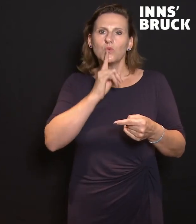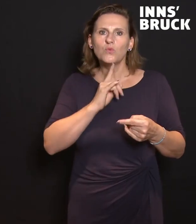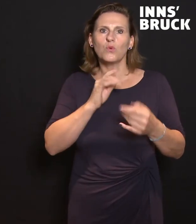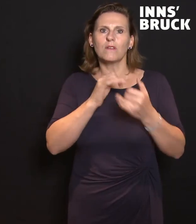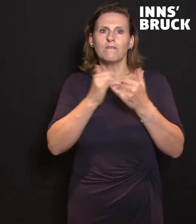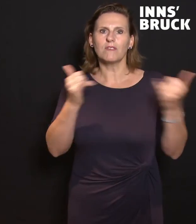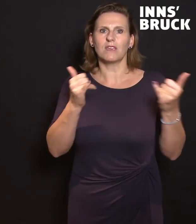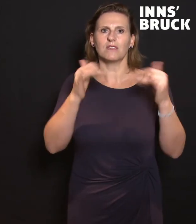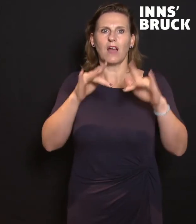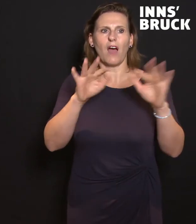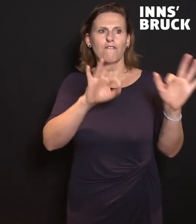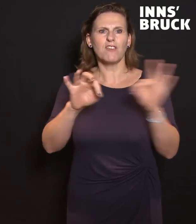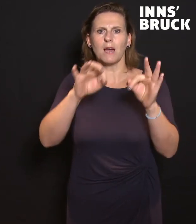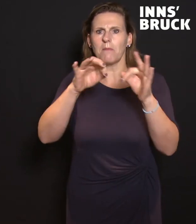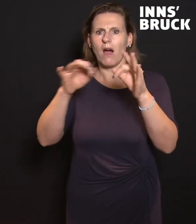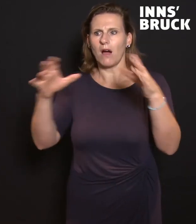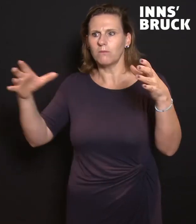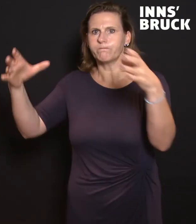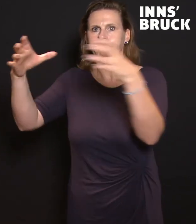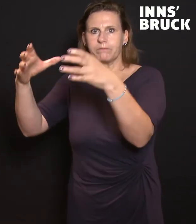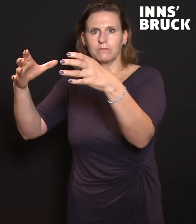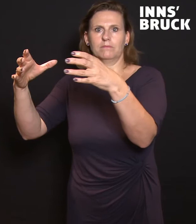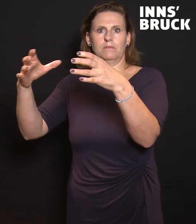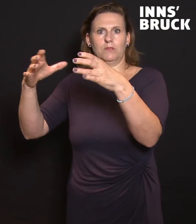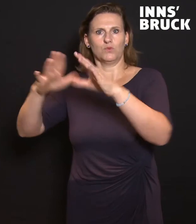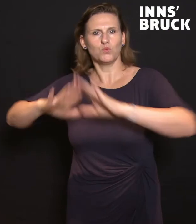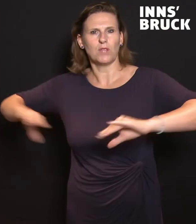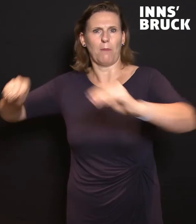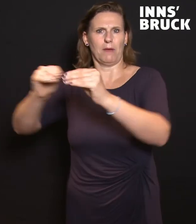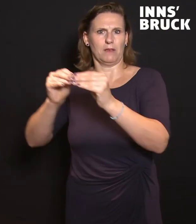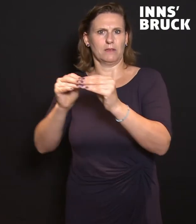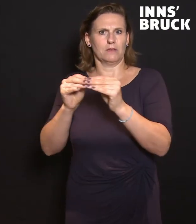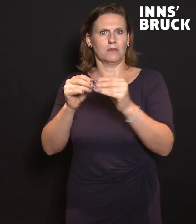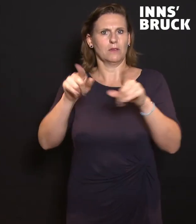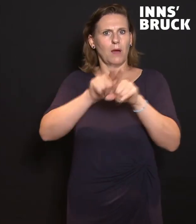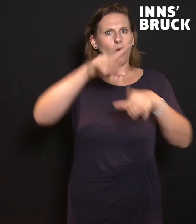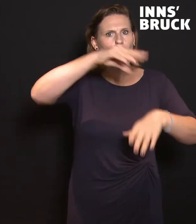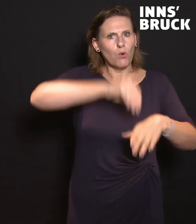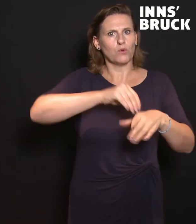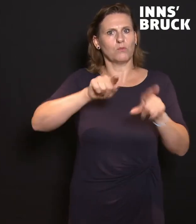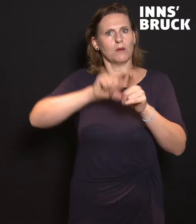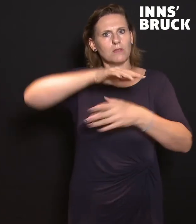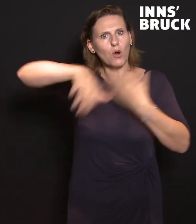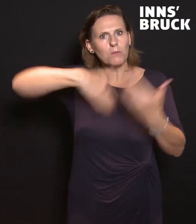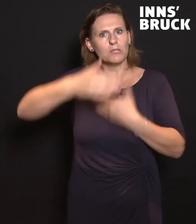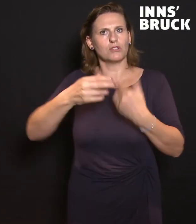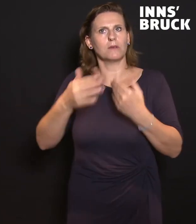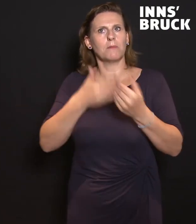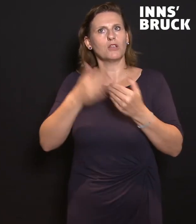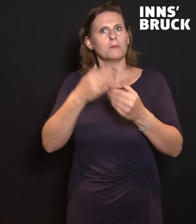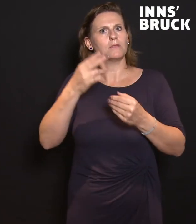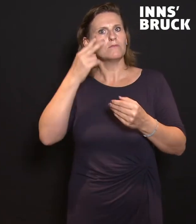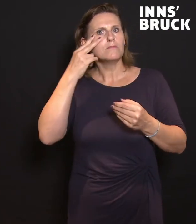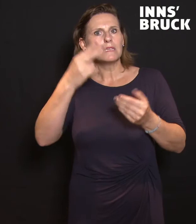ausweisen, denn auch das Thema Gewerbe wird sich in Zukunft stark verändern. Wenn wir an die Digitalisierung denken, werden wir in Zukunft sehen,